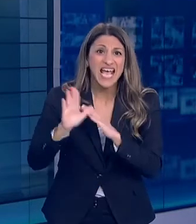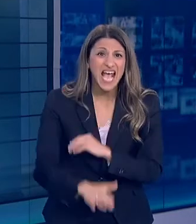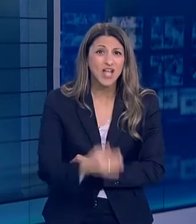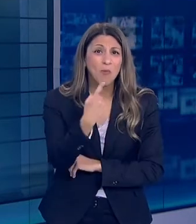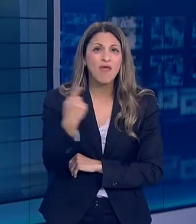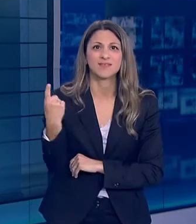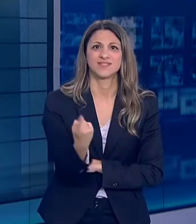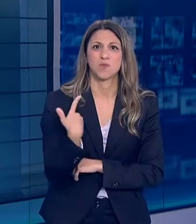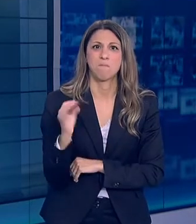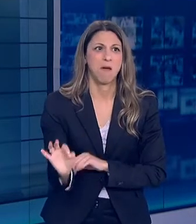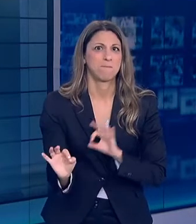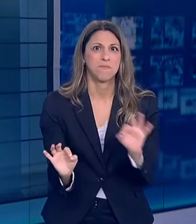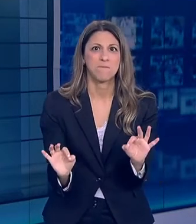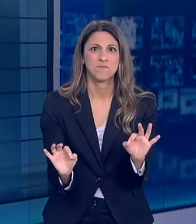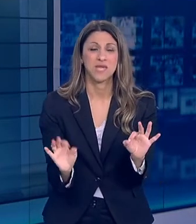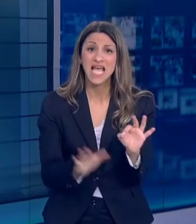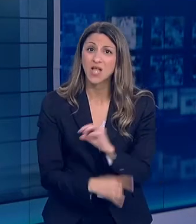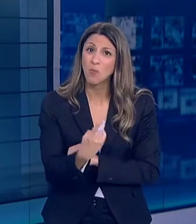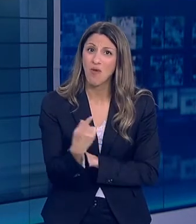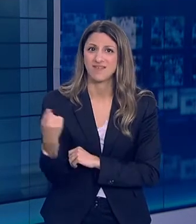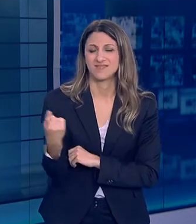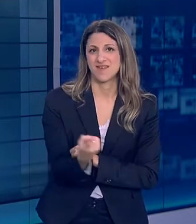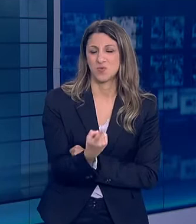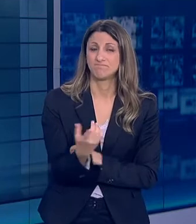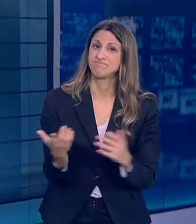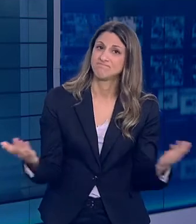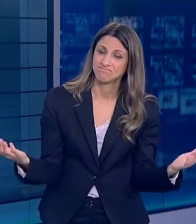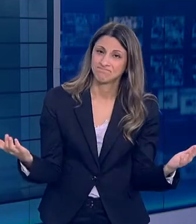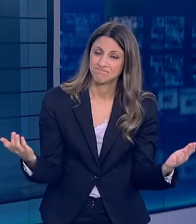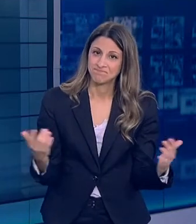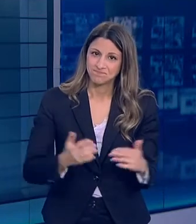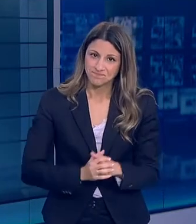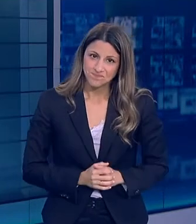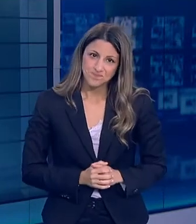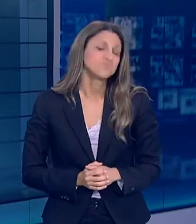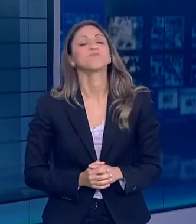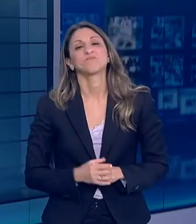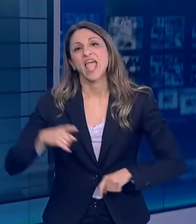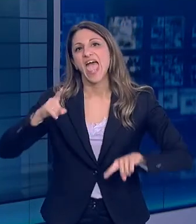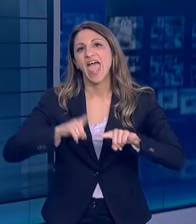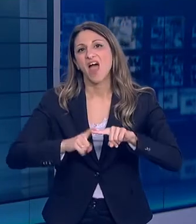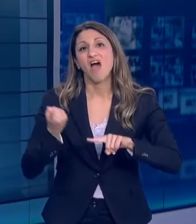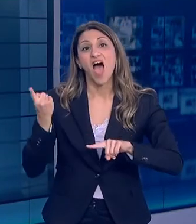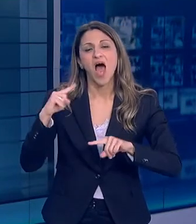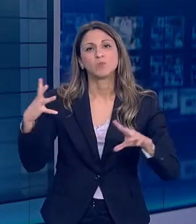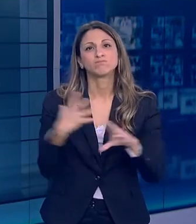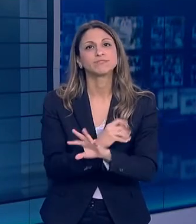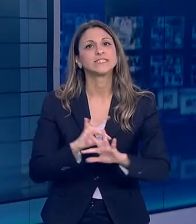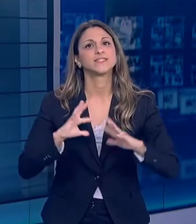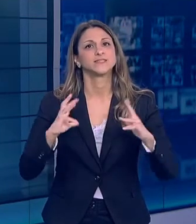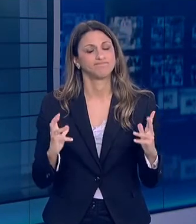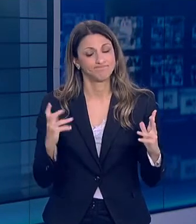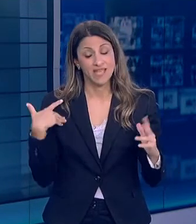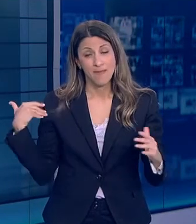του πληθυσμού μολύνθηκε Θα με συγχωρέσετε Πρέπει να αναφερθώ και σε μια άλλη επιτυχία της πατρίδας μας Σήμερα έχω